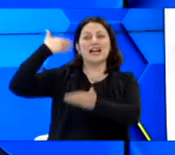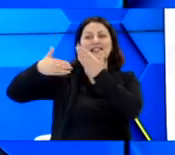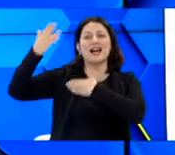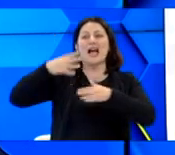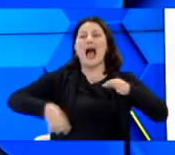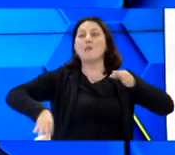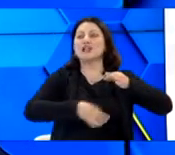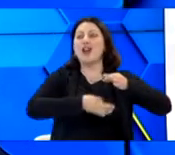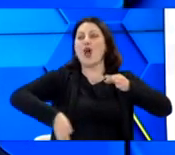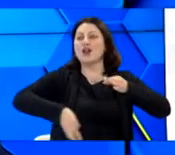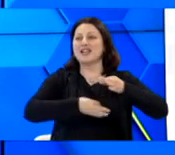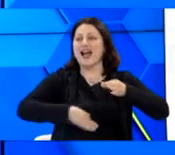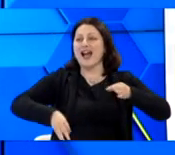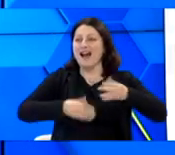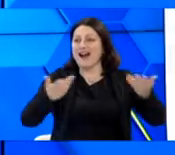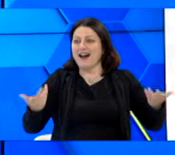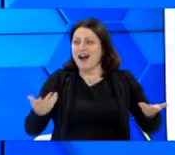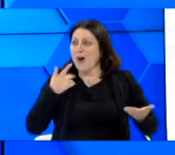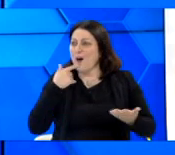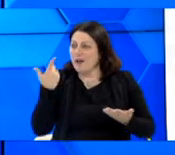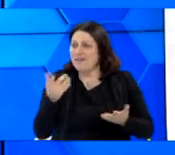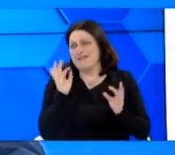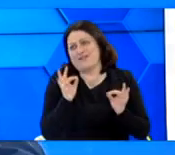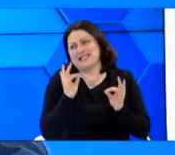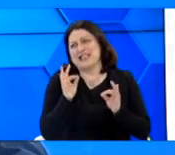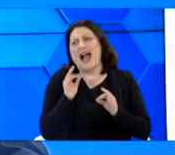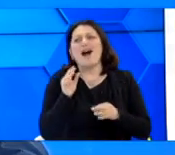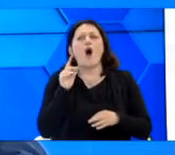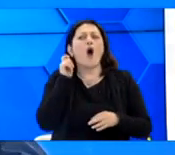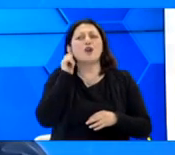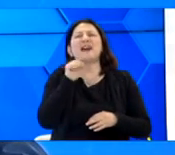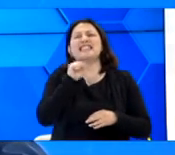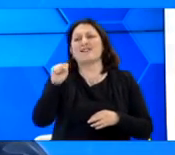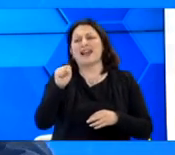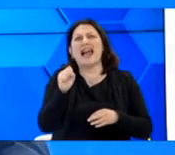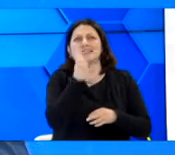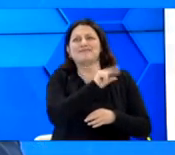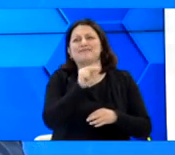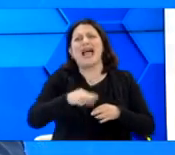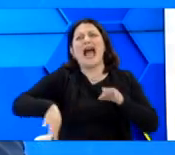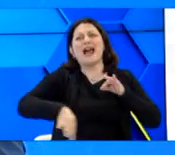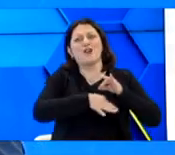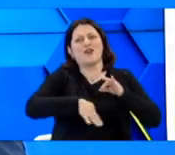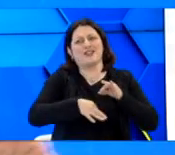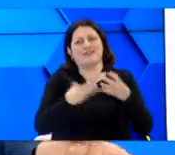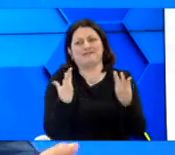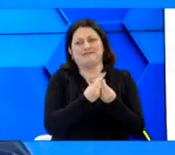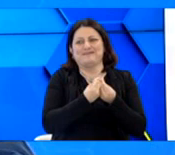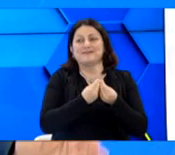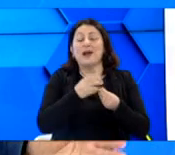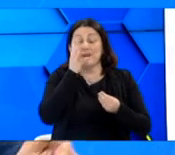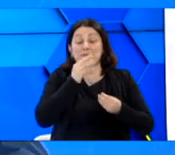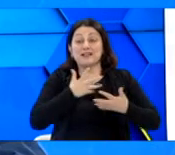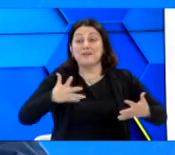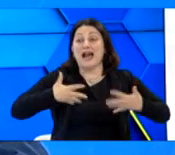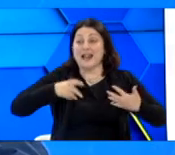έχει καταγωγή από τα νόγια. Καθάρα κριτικό επίθετο. Το Σταυρακάκης συνήθως σημαίνει ανόγια και είναι διπλή η χαρά του,